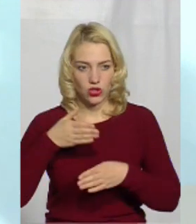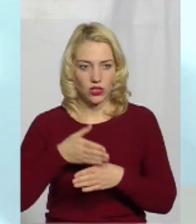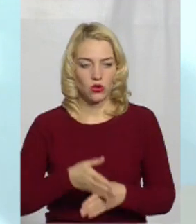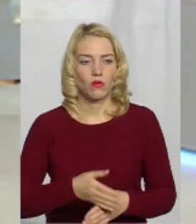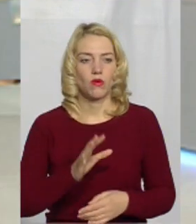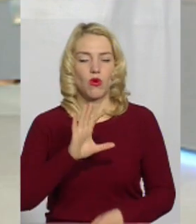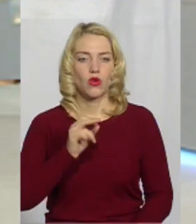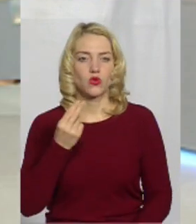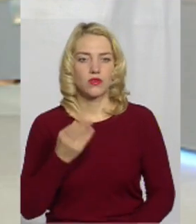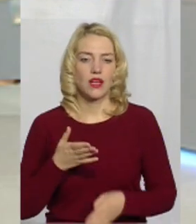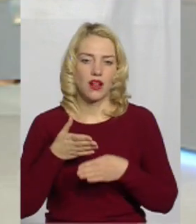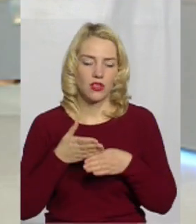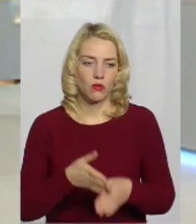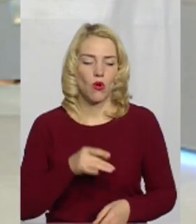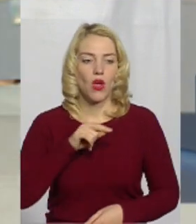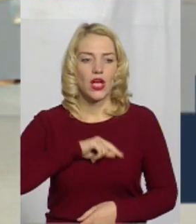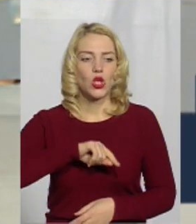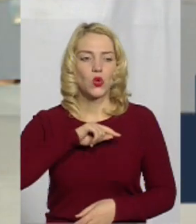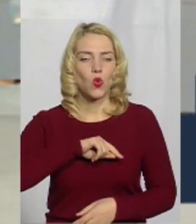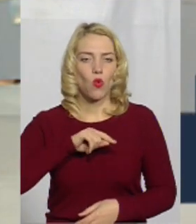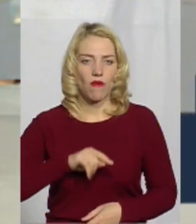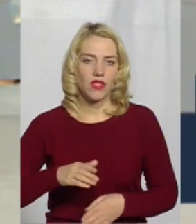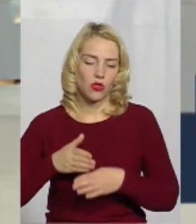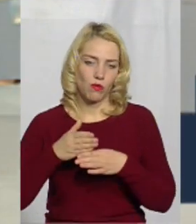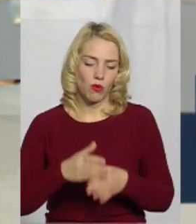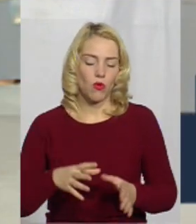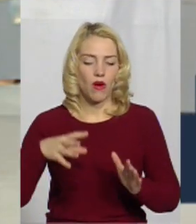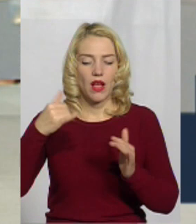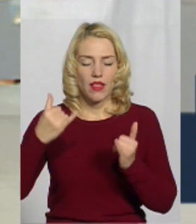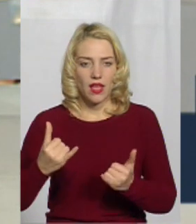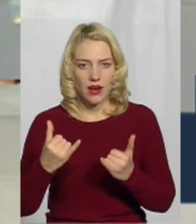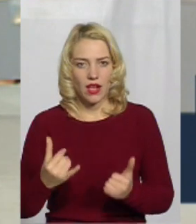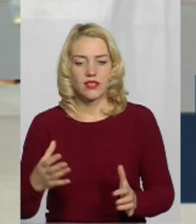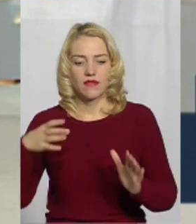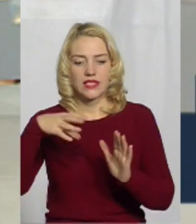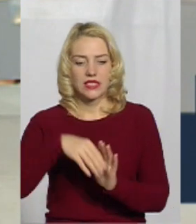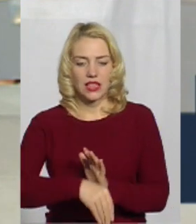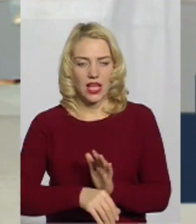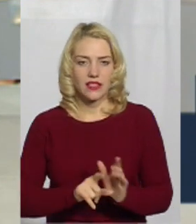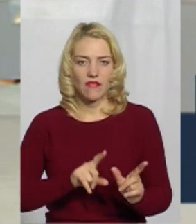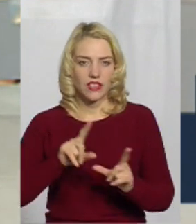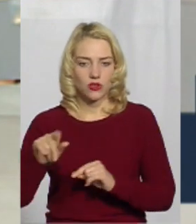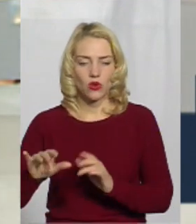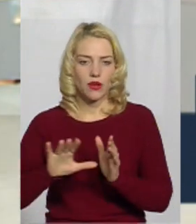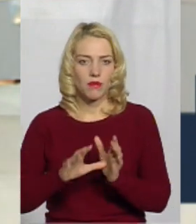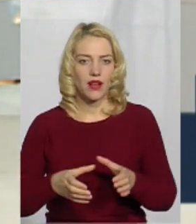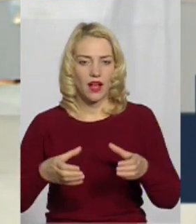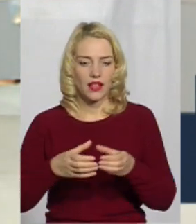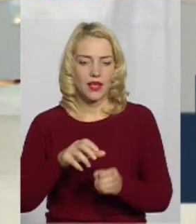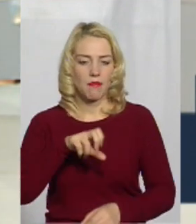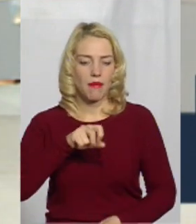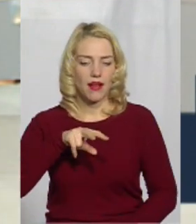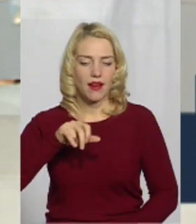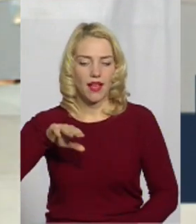допомога і духовна допомога. Ну, наразі в складі бригади виїзної, виїзної бригади паліативної